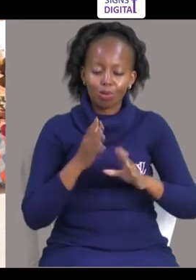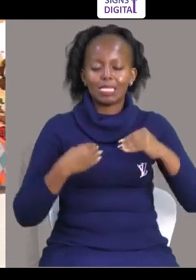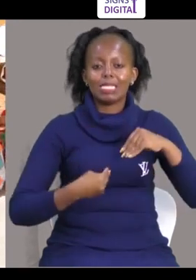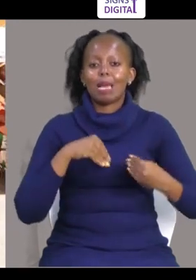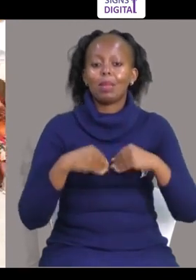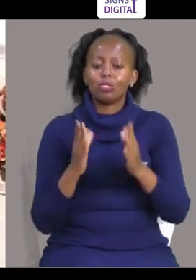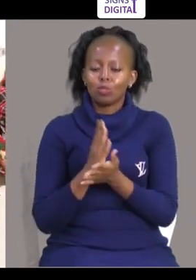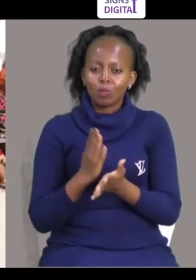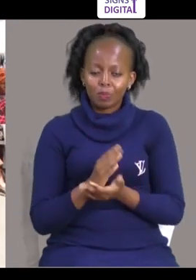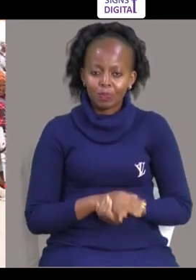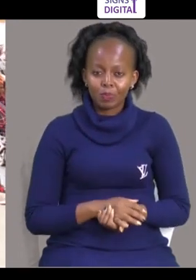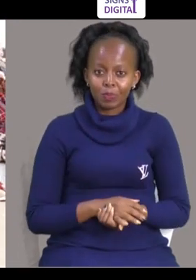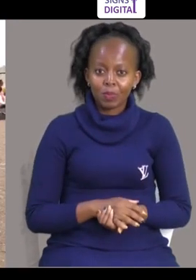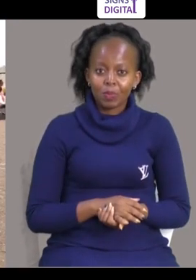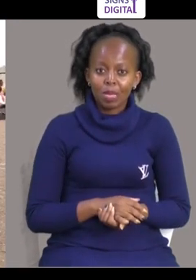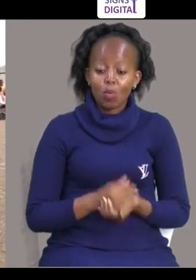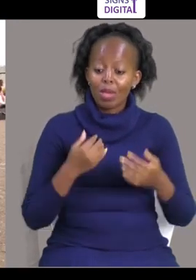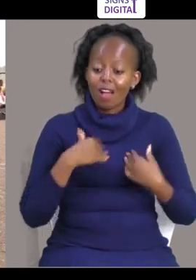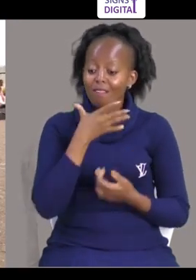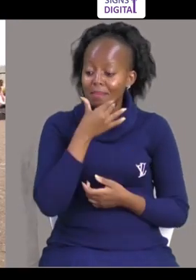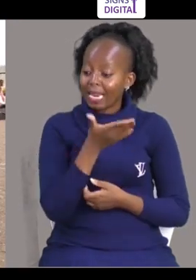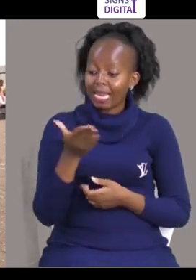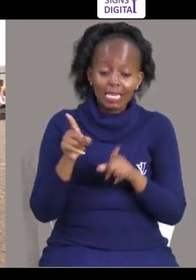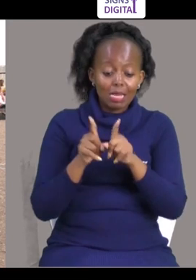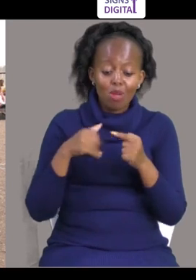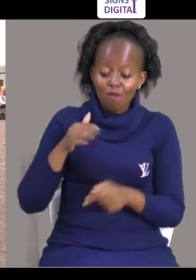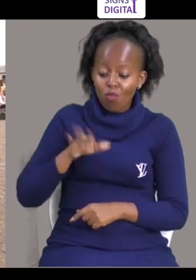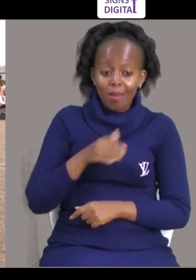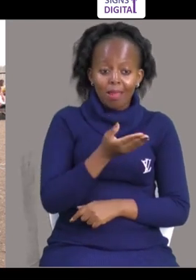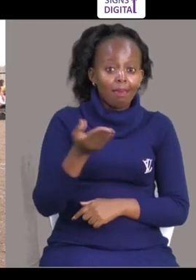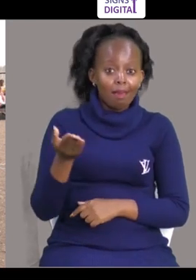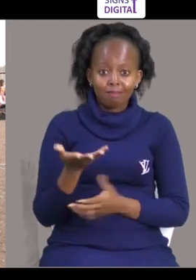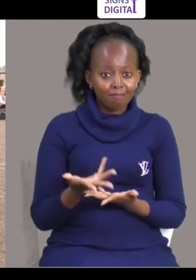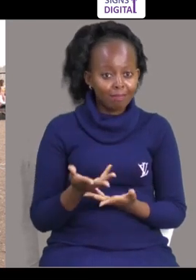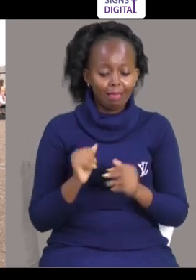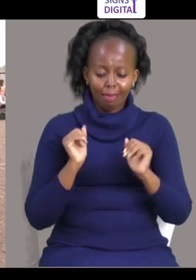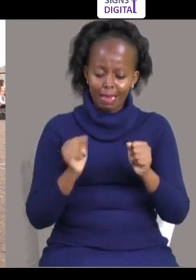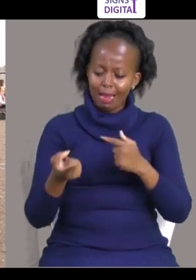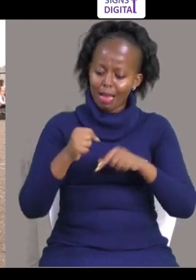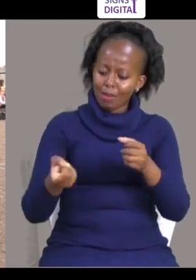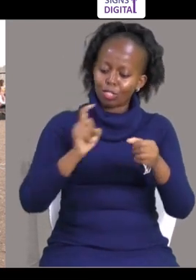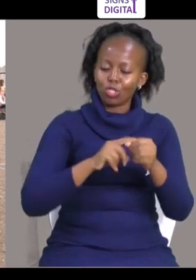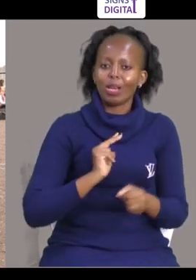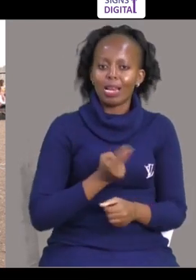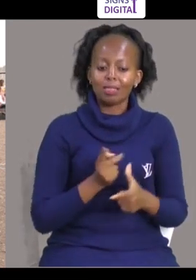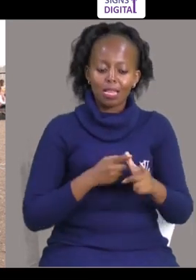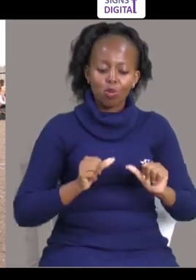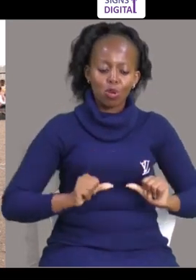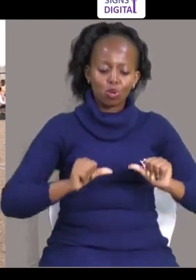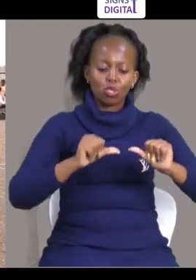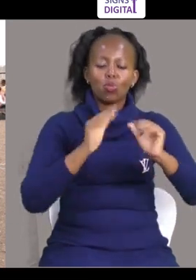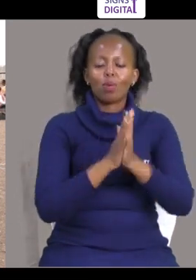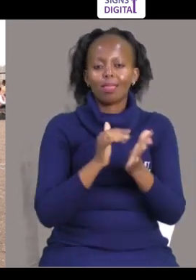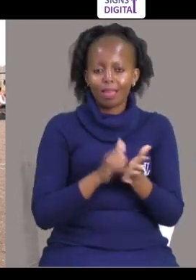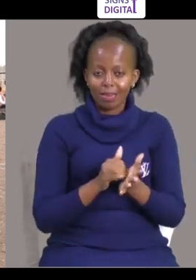hawana ule magu Kukona wale wa gine mahali para Tuna wazewe gine hapa Kando wale kuze tukakua kitu